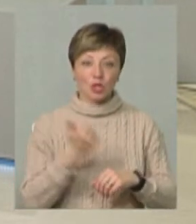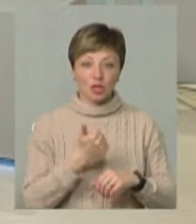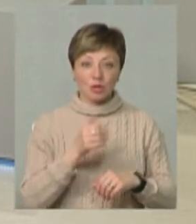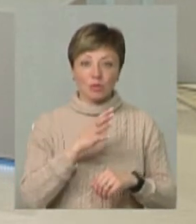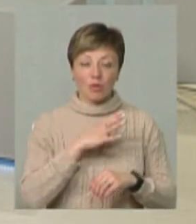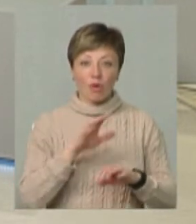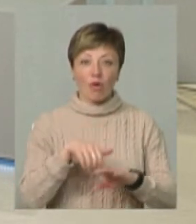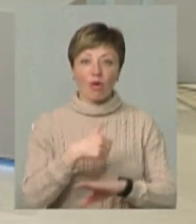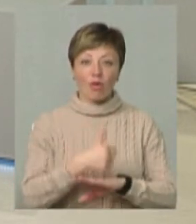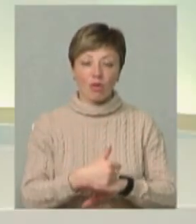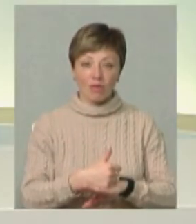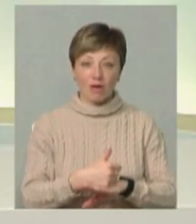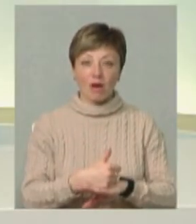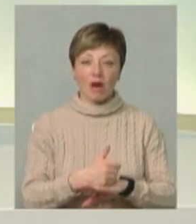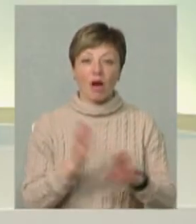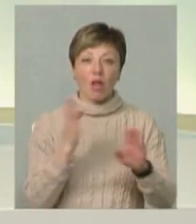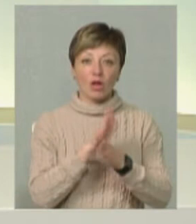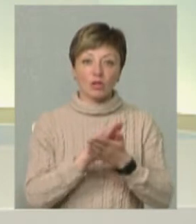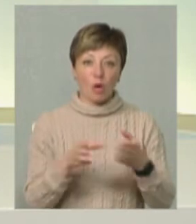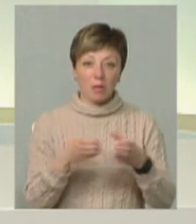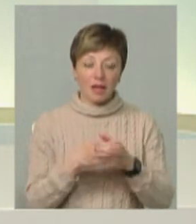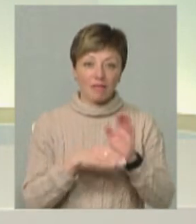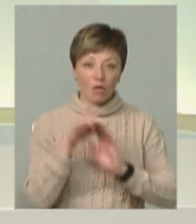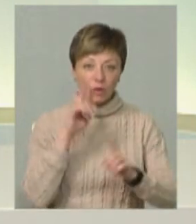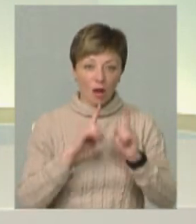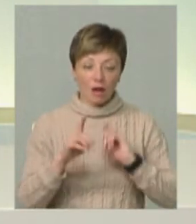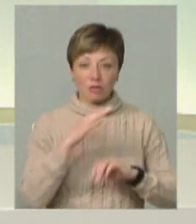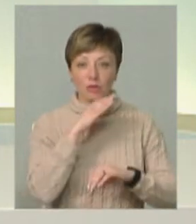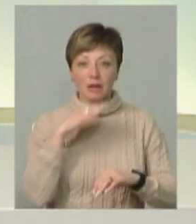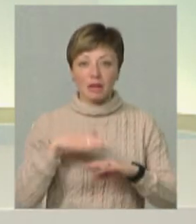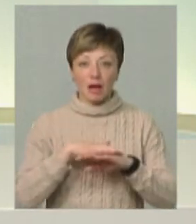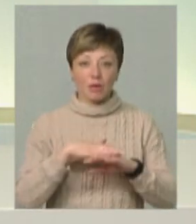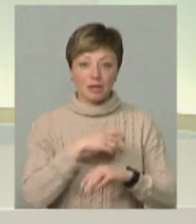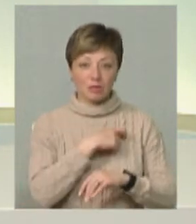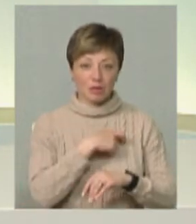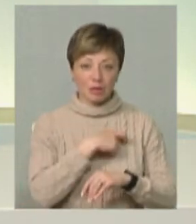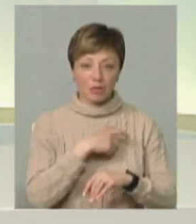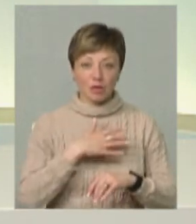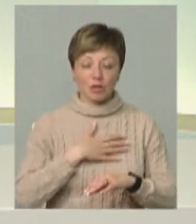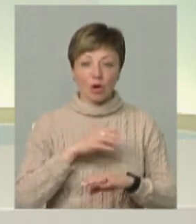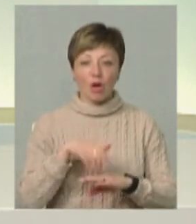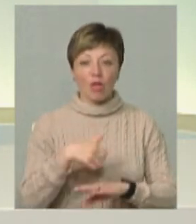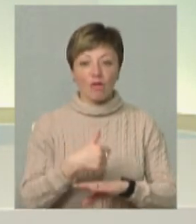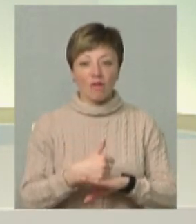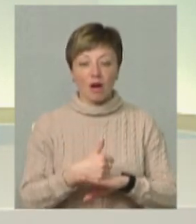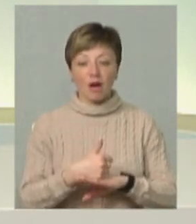де був і голова екологічного комітету Верховної Ради, було багато народних депутатів, був наш голова